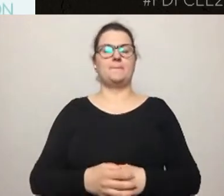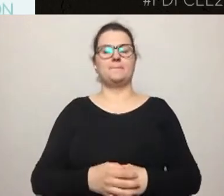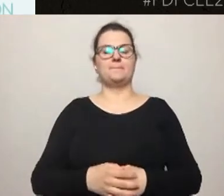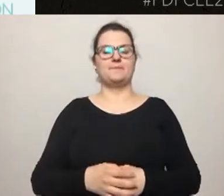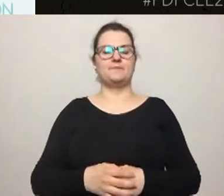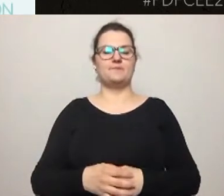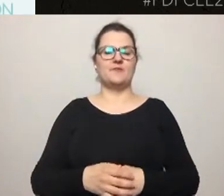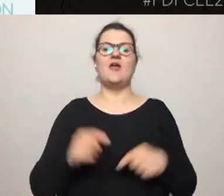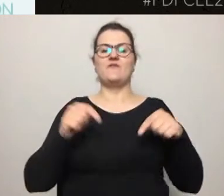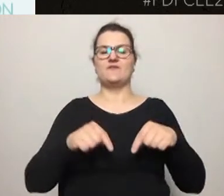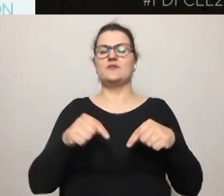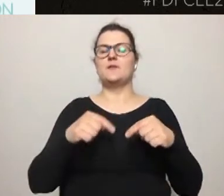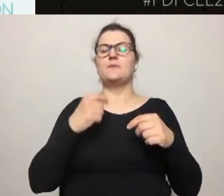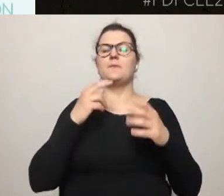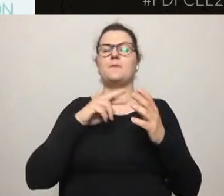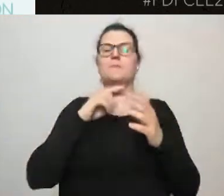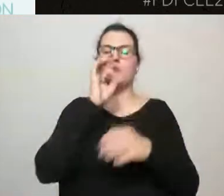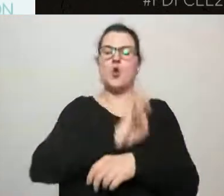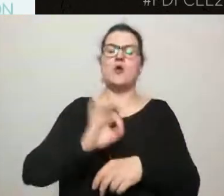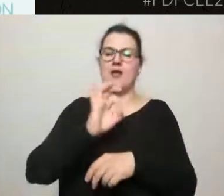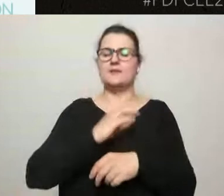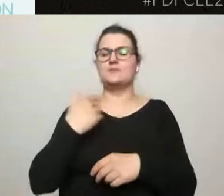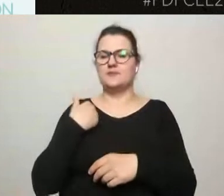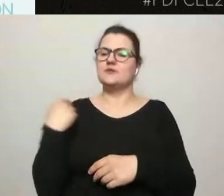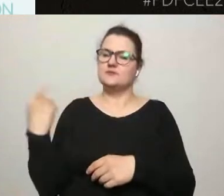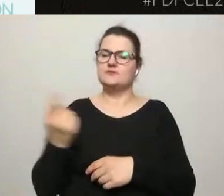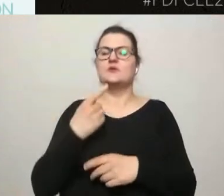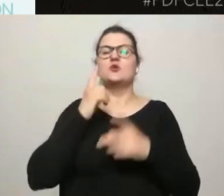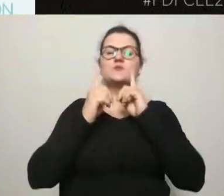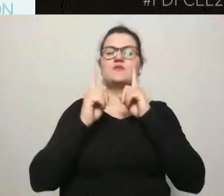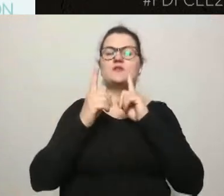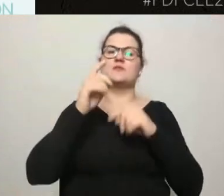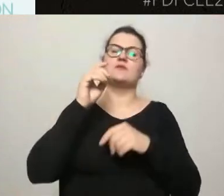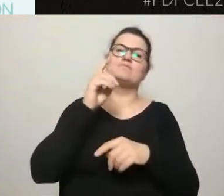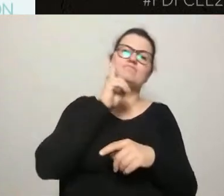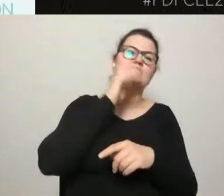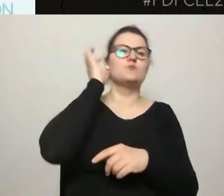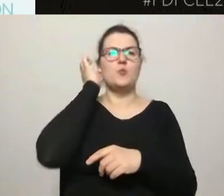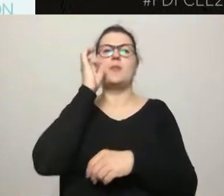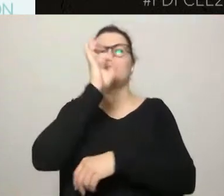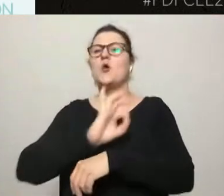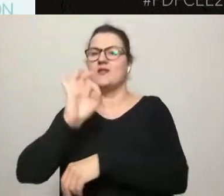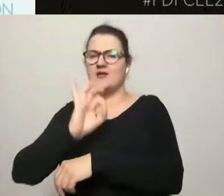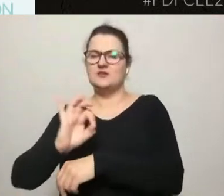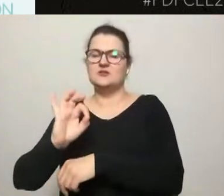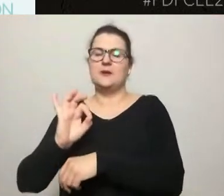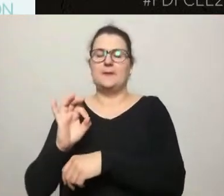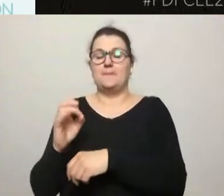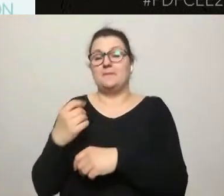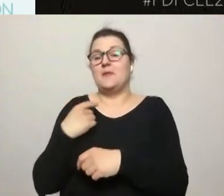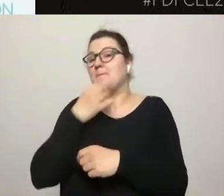z projektantami i projektantkami. Pytaliśmy ich o to, jakie korzyści czerpią ze stosowania narzędzi